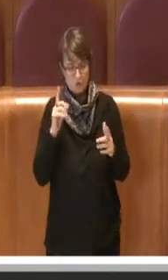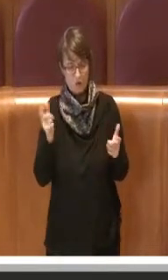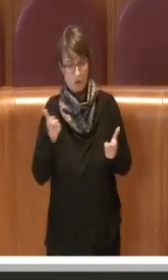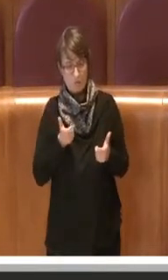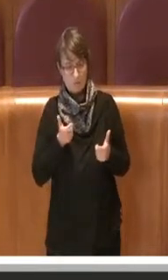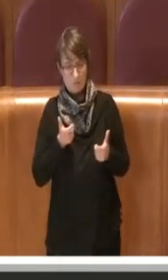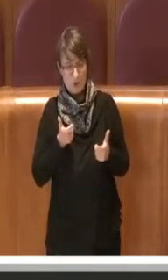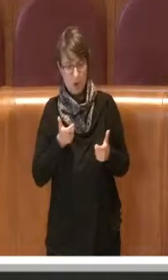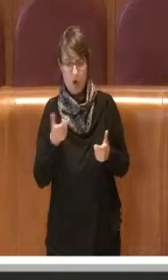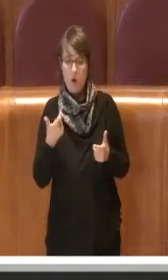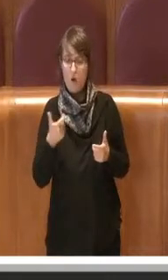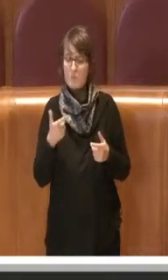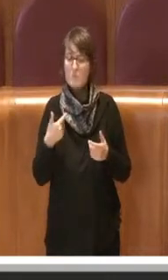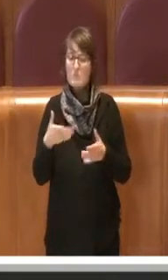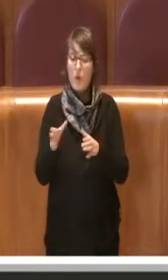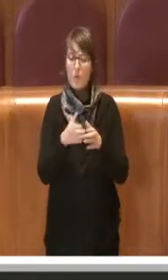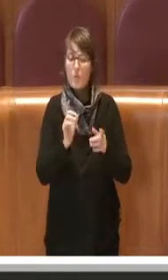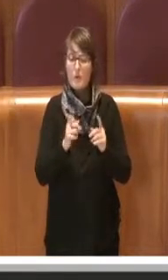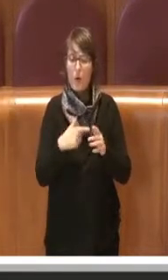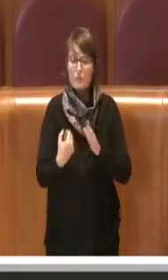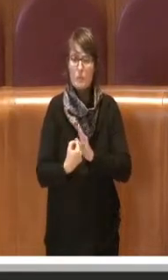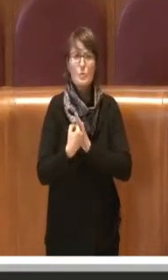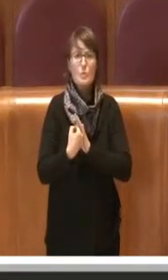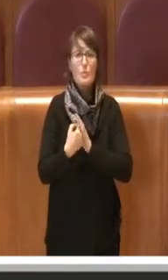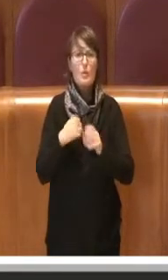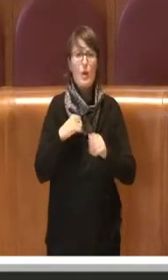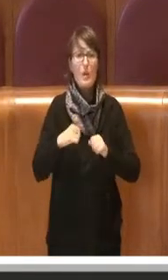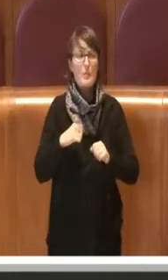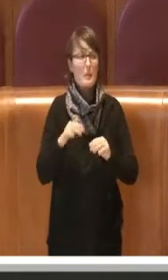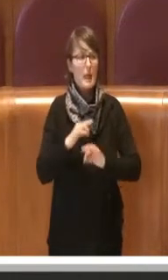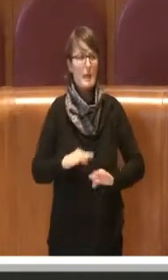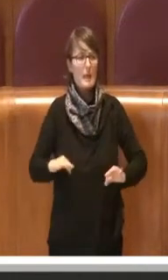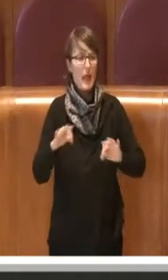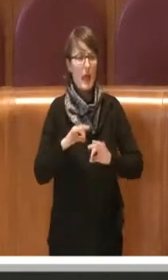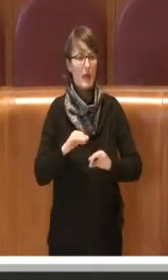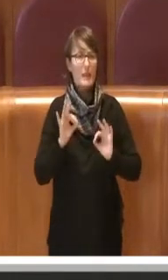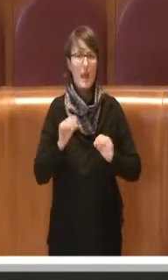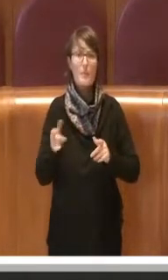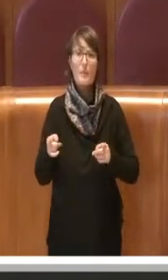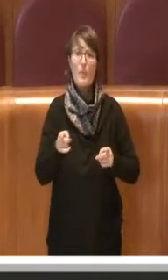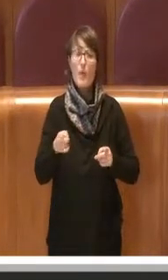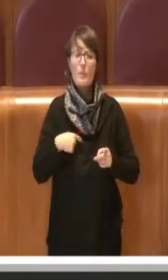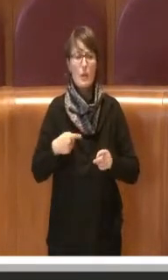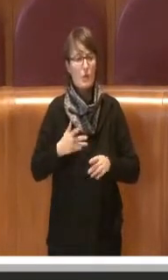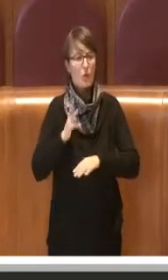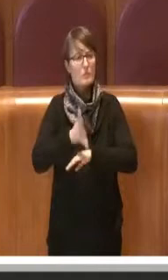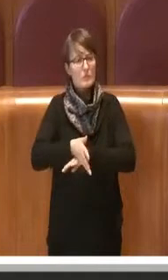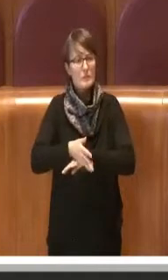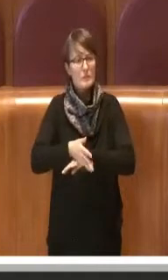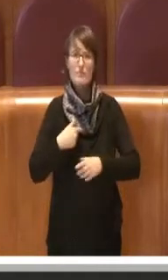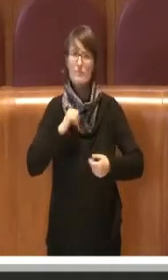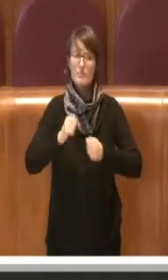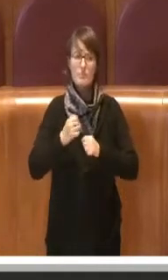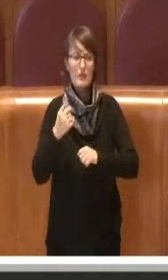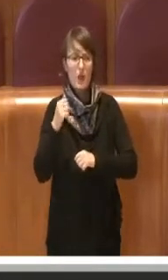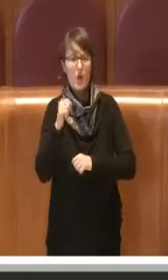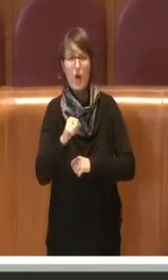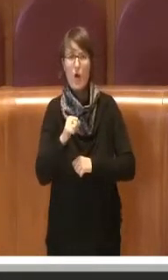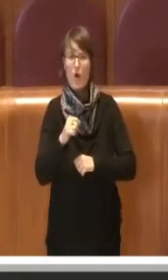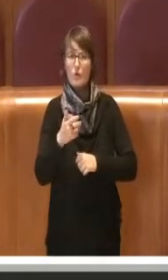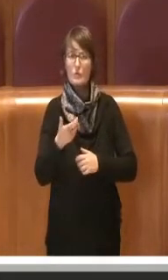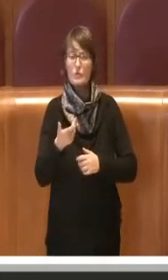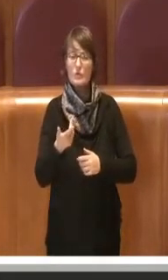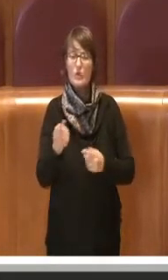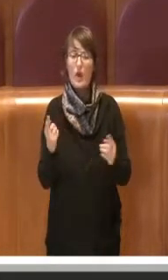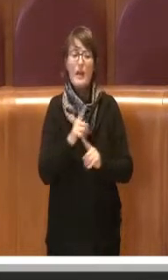di tutte le forze politiche quando quest'amministrazione faceva le battaglie sulla legalità e non si è neanche ricordato oggi il